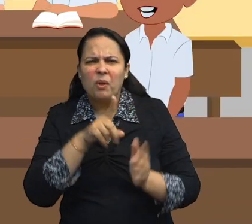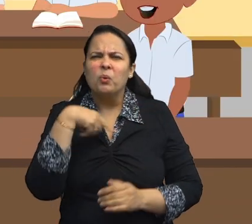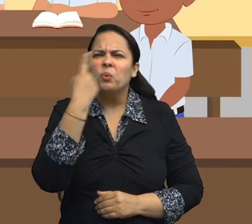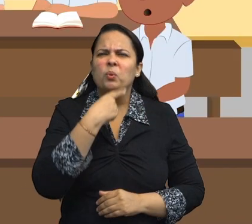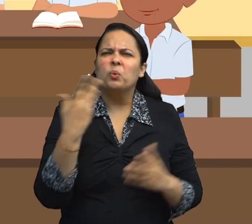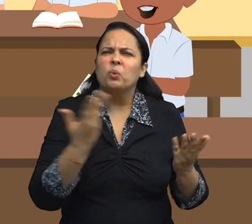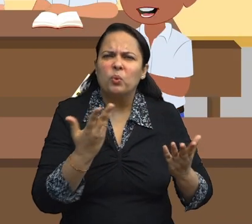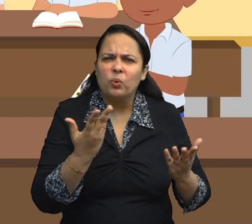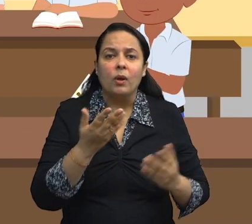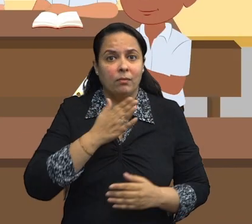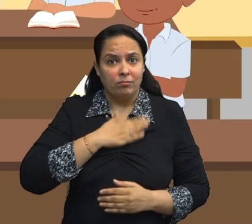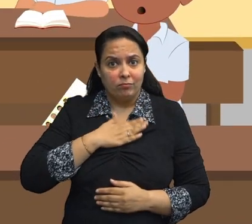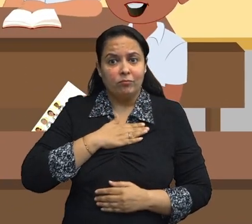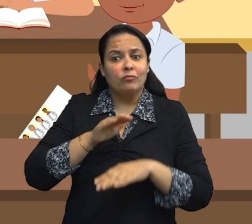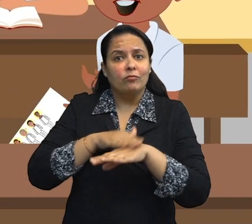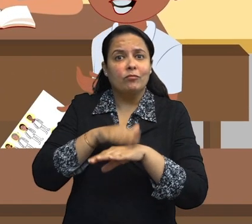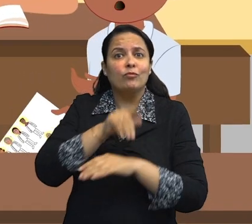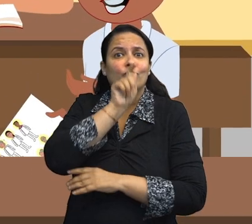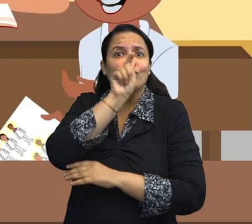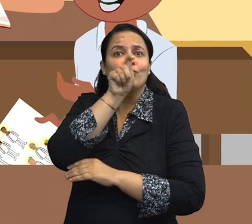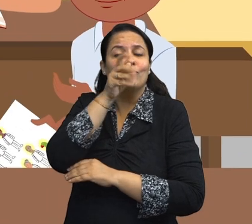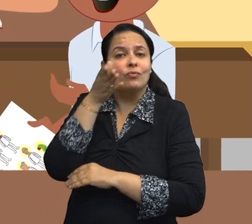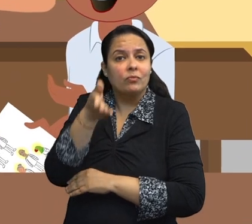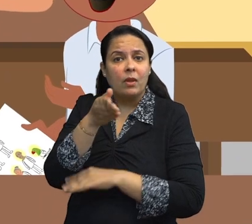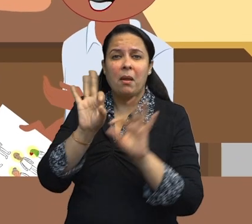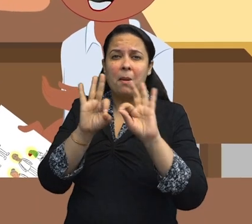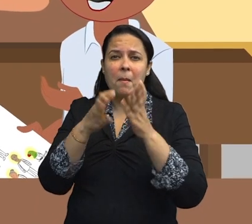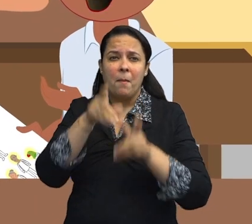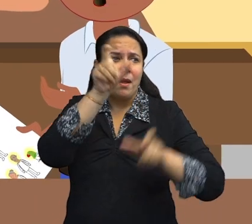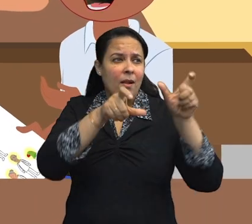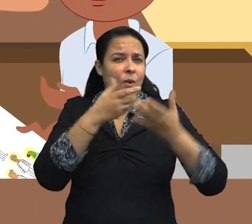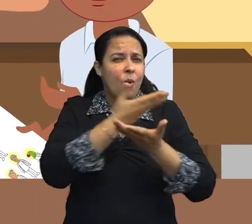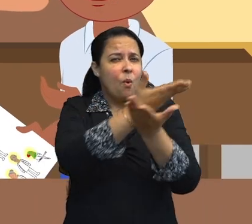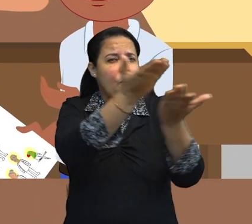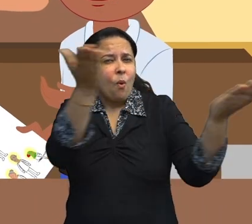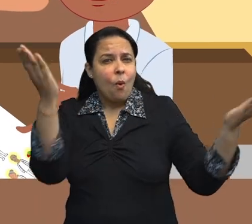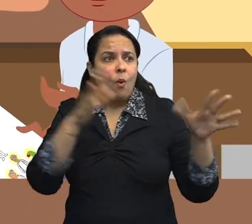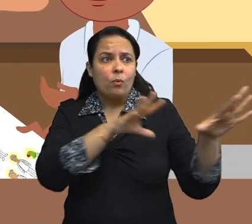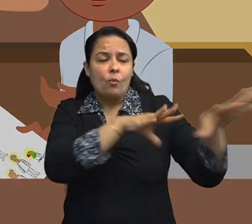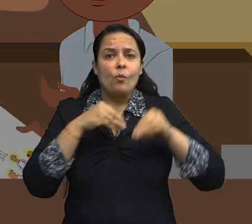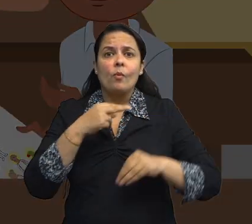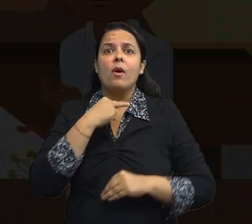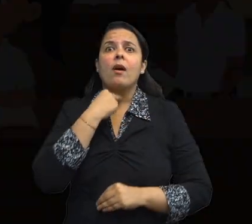सुल्तान मेरा तोता है, जो हमारे गर की सबकी आवाजे निकालता है